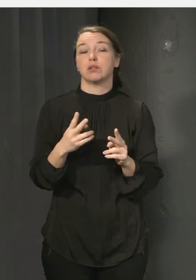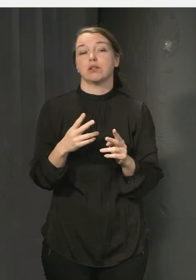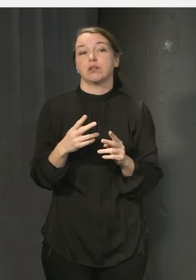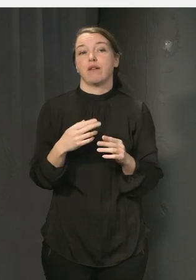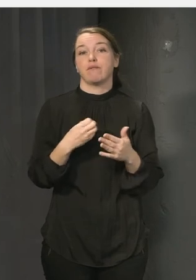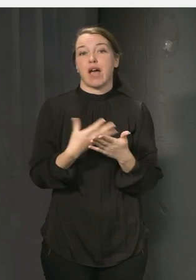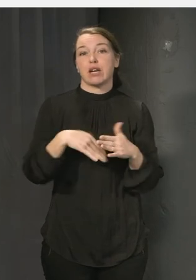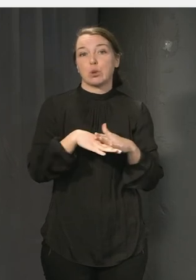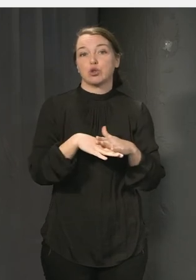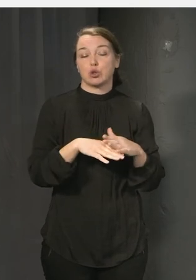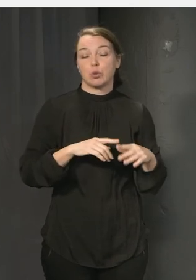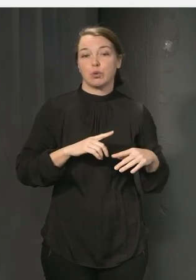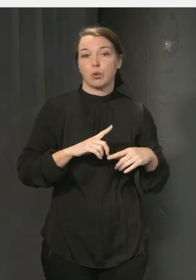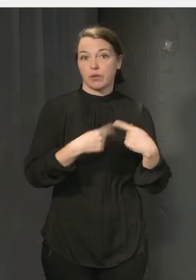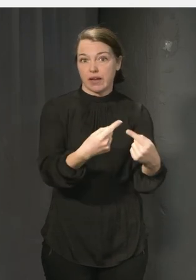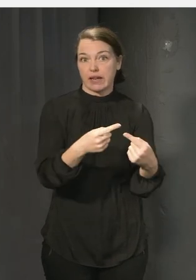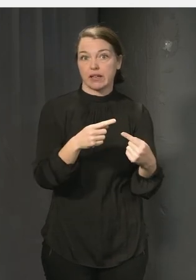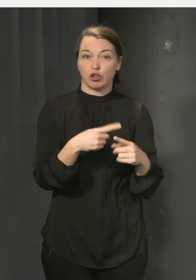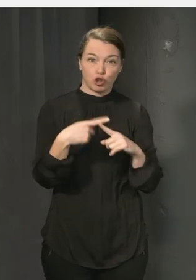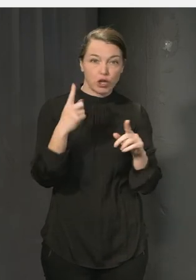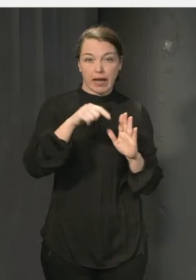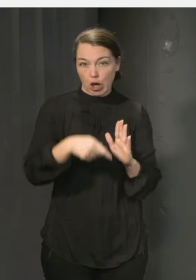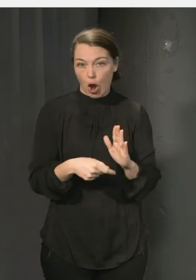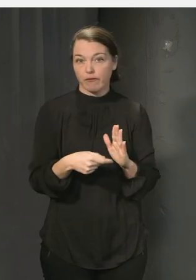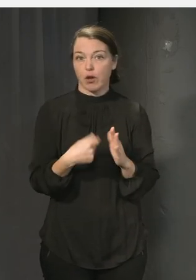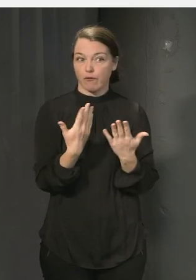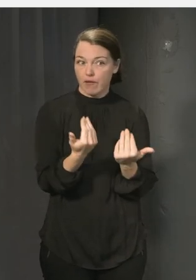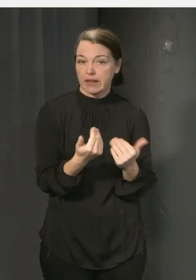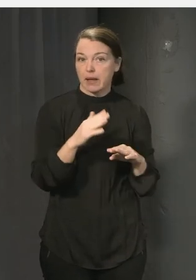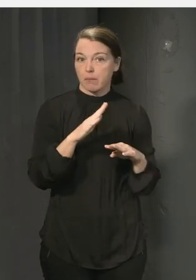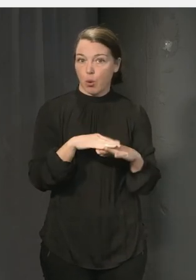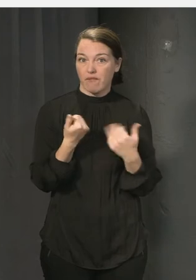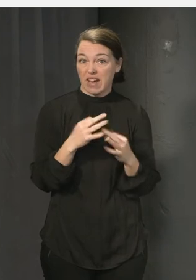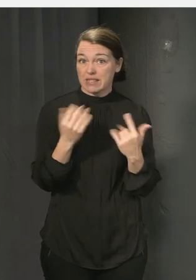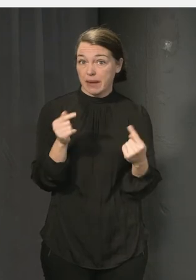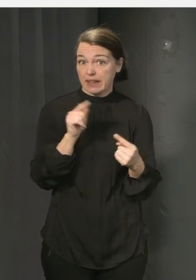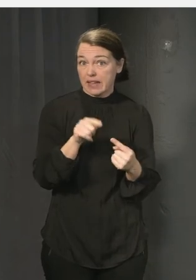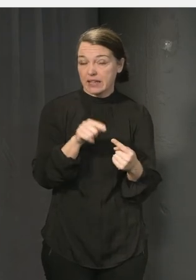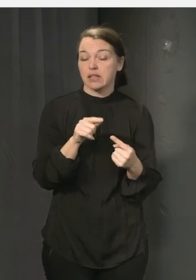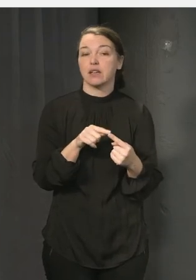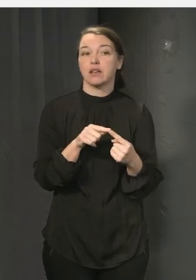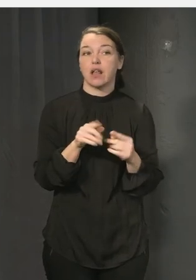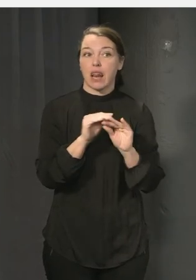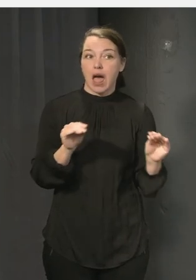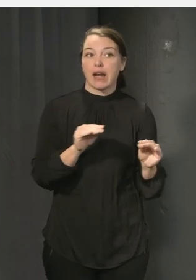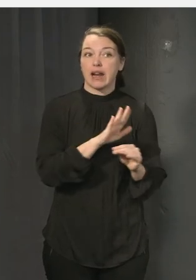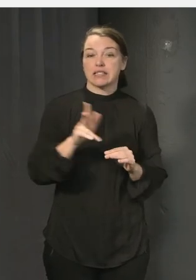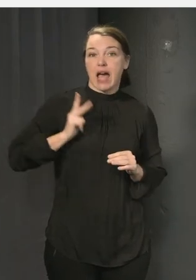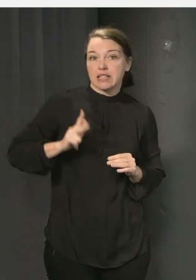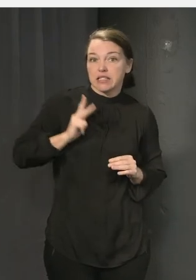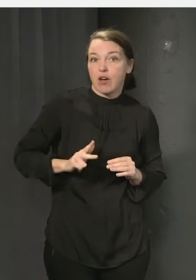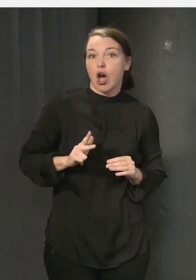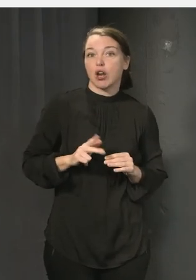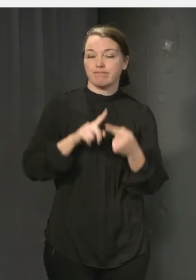värdegrundsutveckling och att tydliga krav och förväntningar på verksamheten på vad lärarna ska ta ansvar för